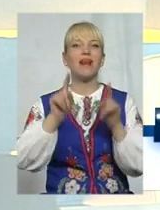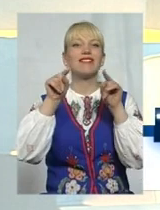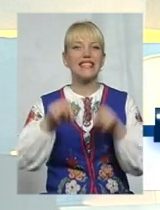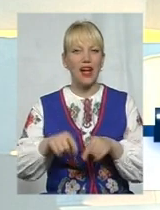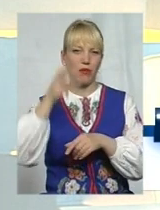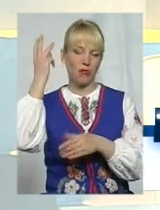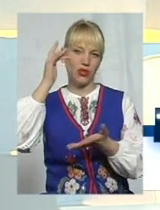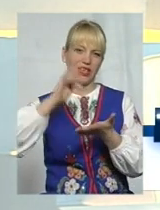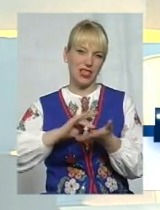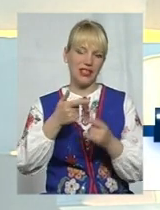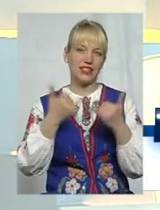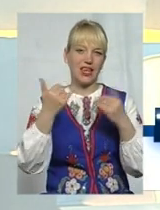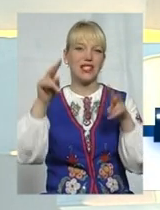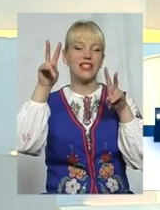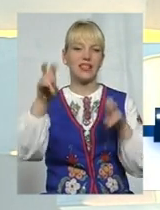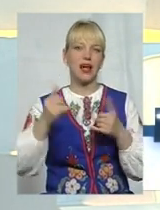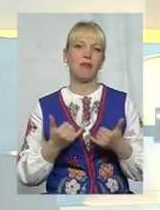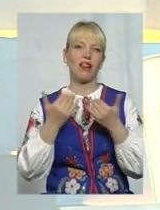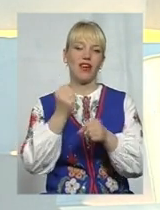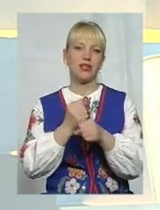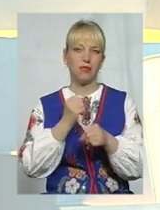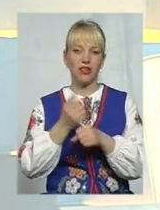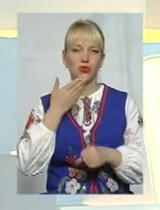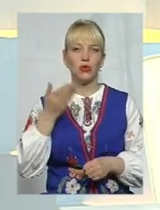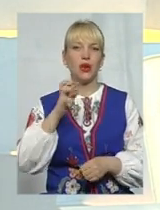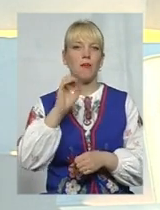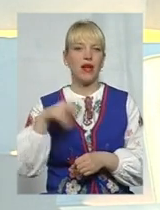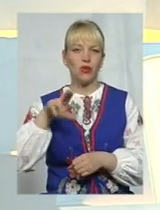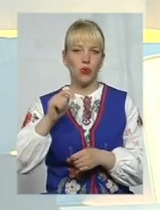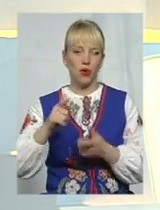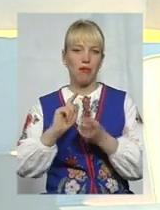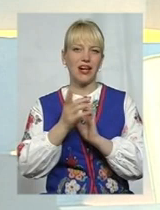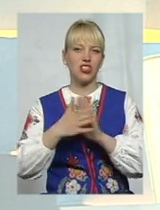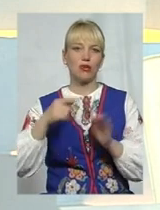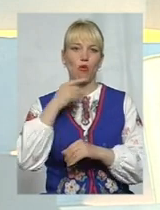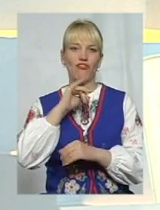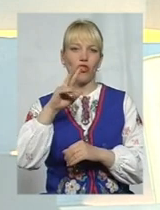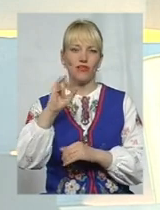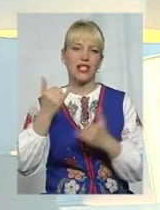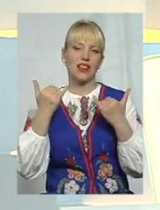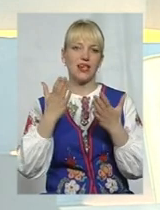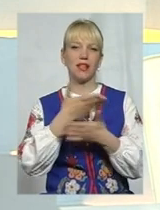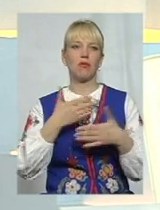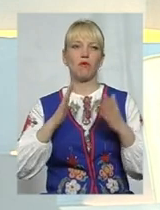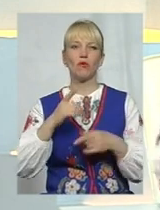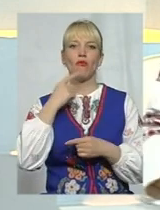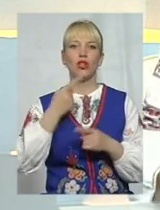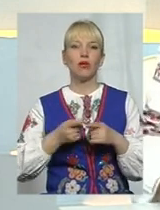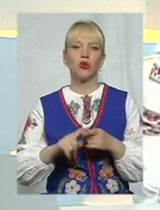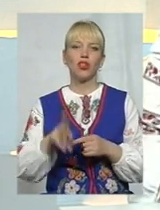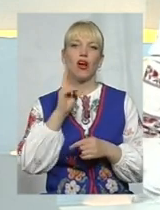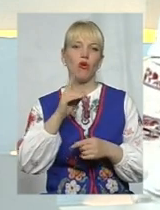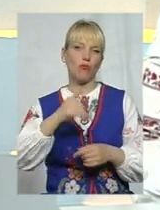часі в прямому ефірі тема. Я Анна Бендюк, перекладна жестову мову Оксани Фіновської. І нині ми говоритимемо про те, кому